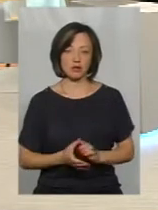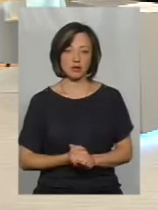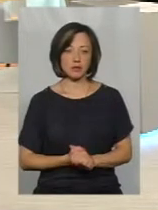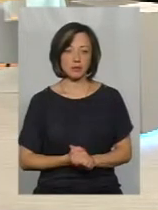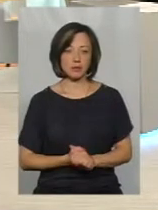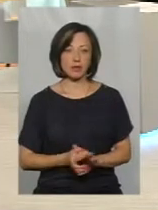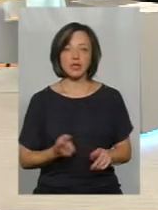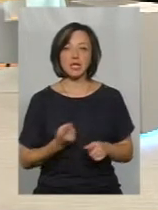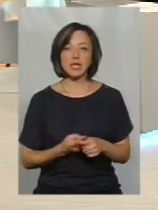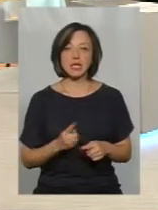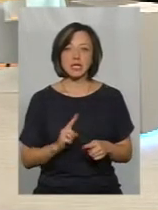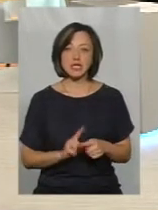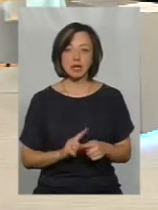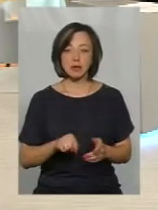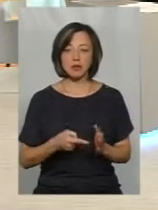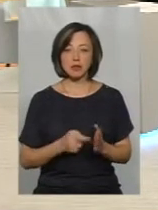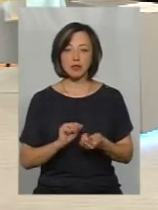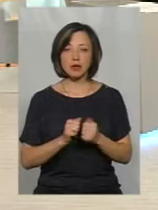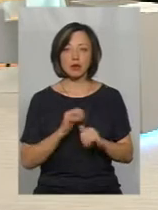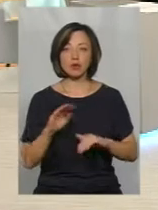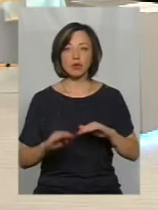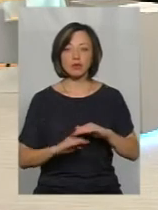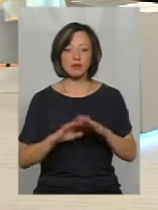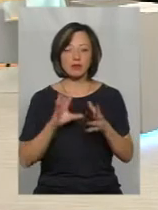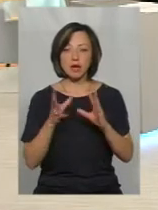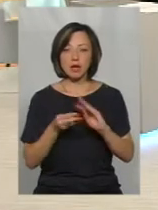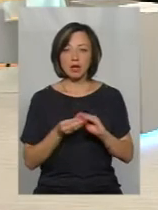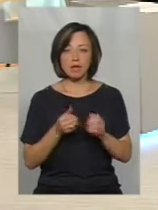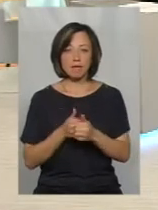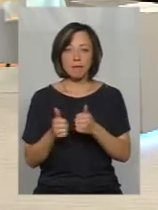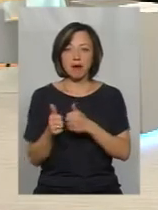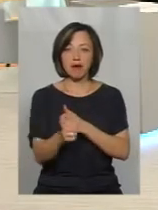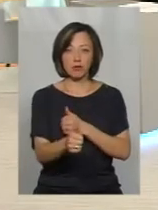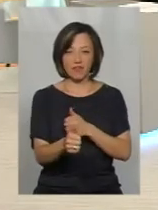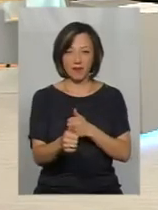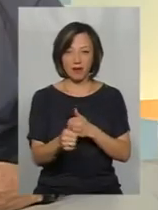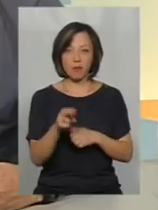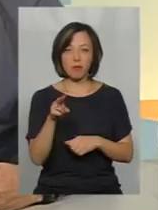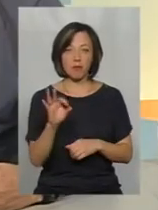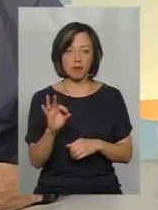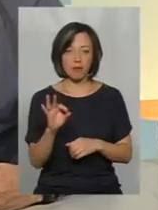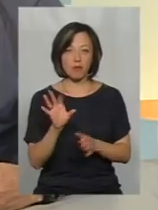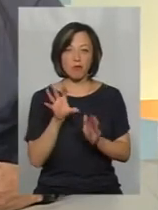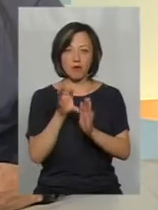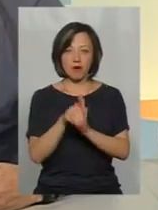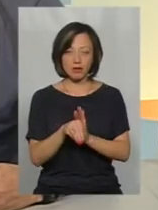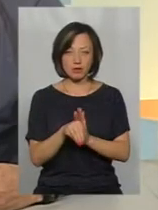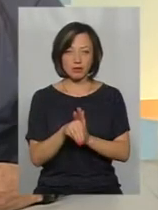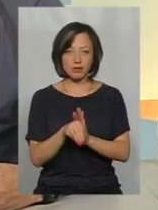Це місто Кам'яць-Подільський. Взагалі в нас в передовиках по впровадженню